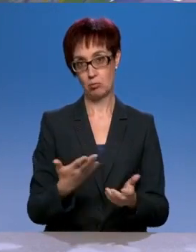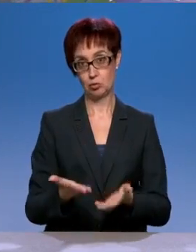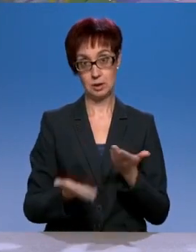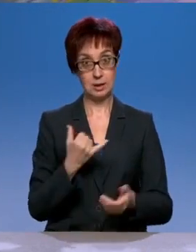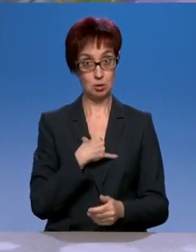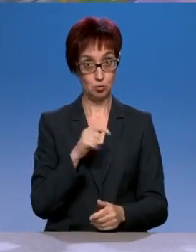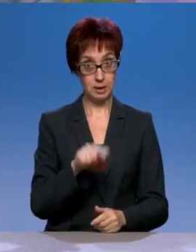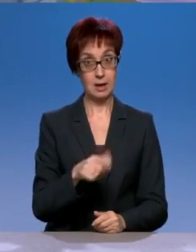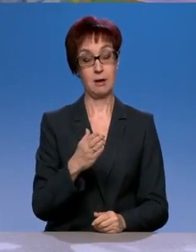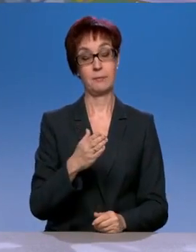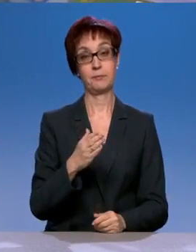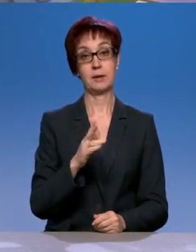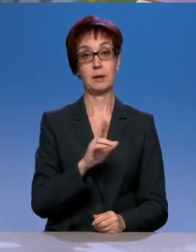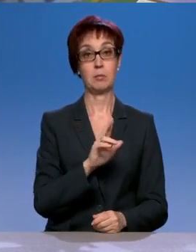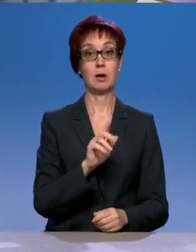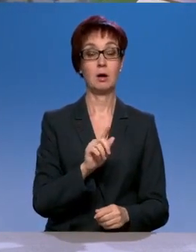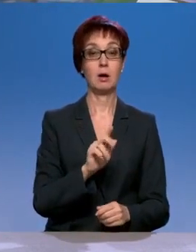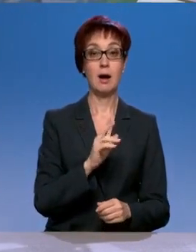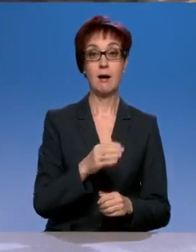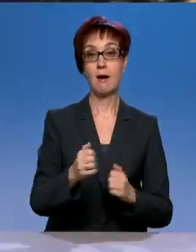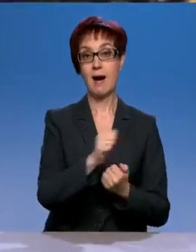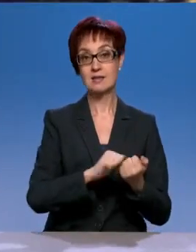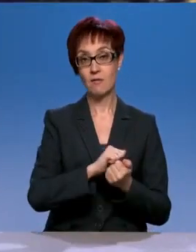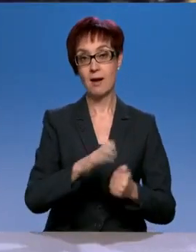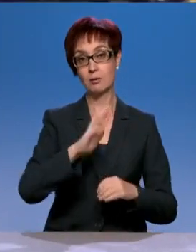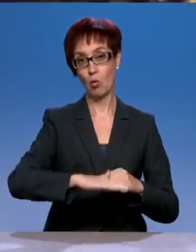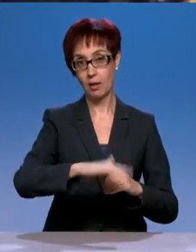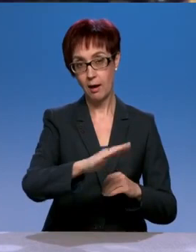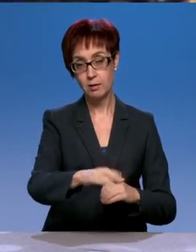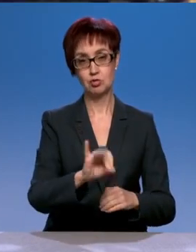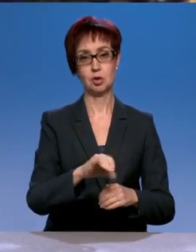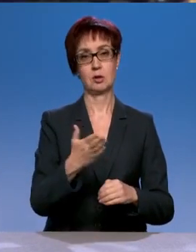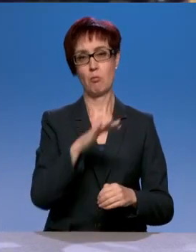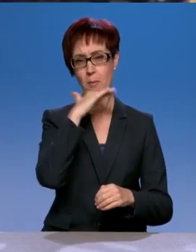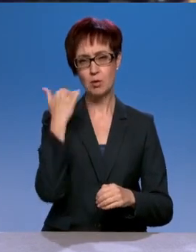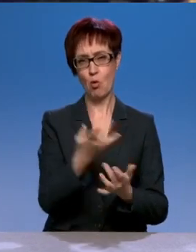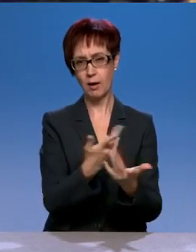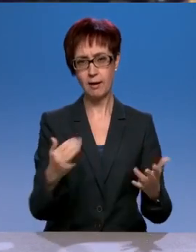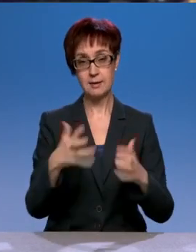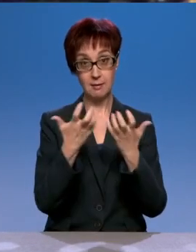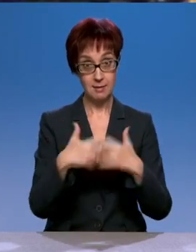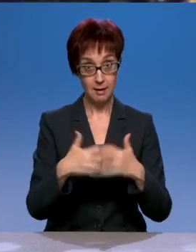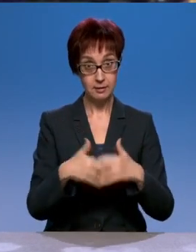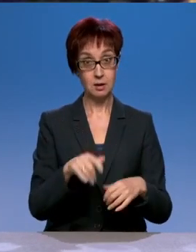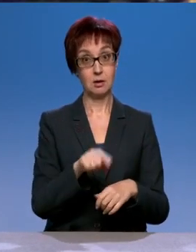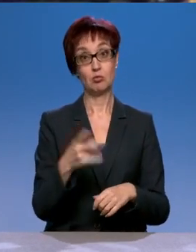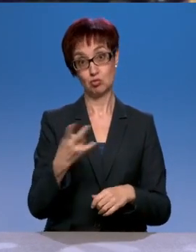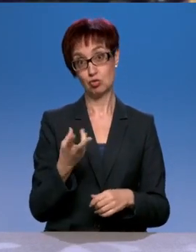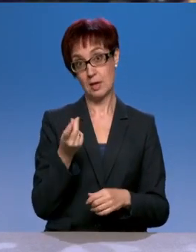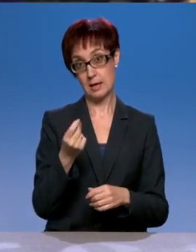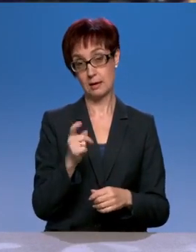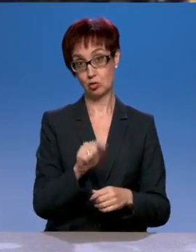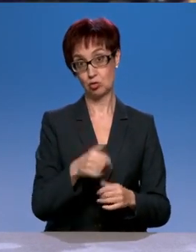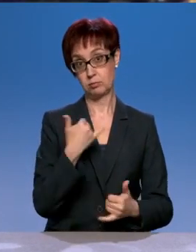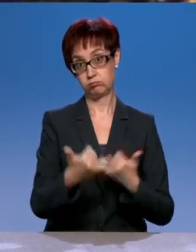асфальтоукладчики, я не знаю, ну там кучу техники, это бессмысленно все перечислять, но ее надо содержать. А если я всего раз в год участвую в